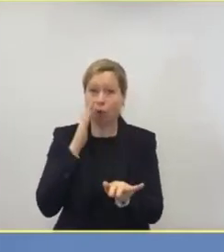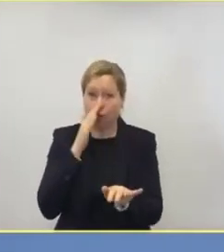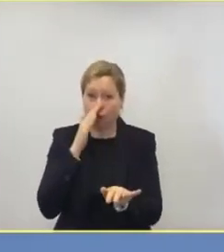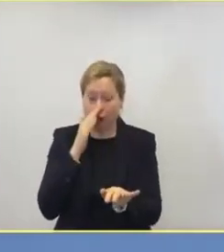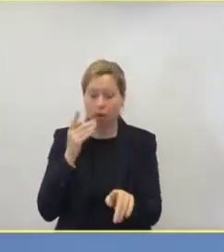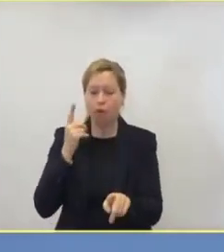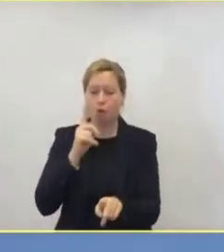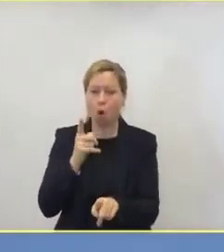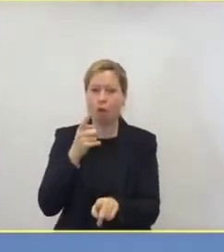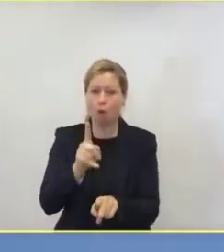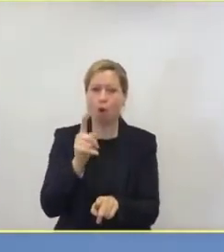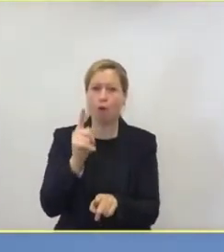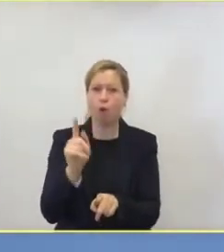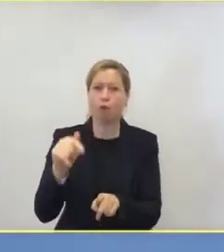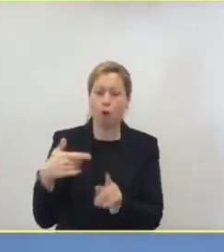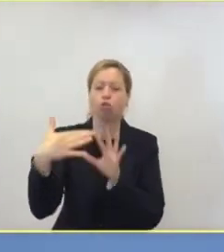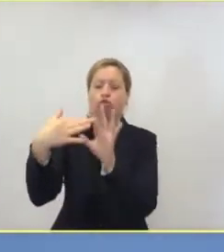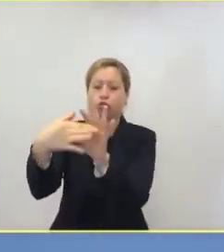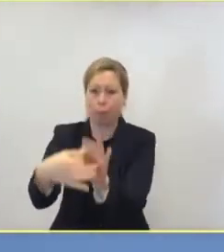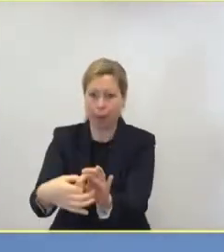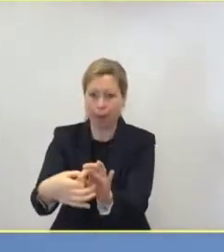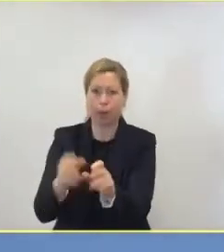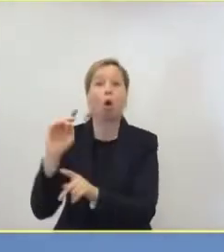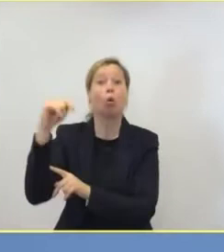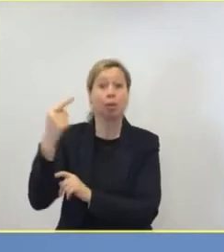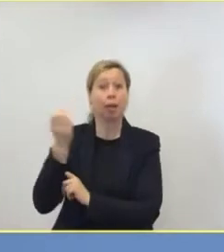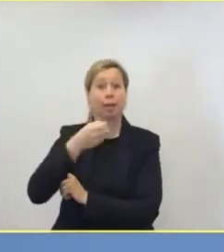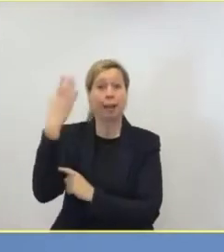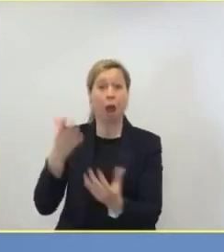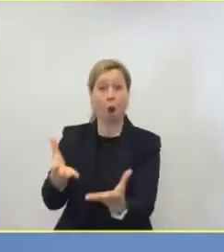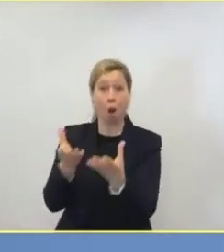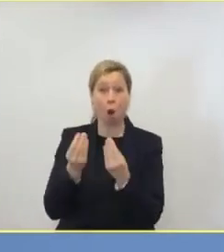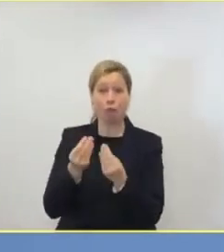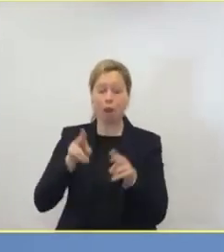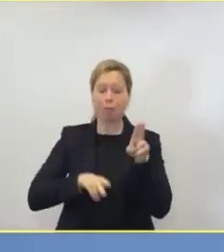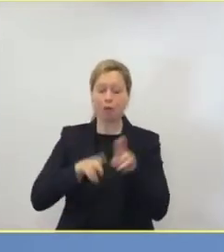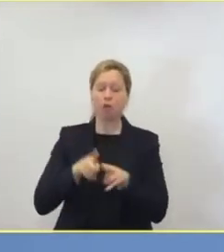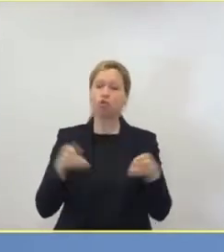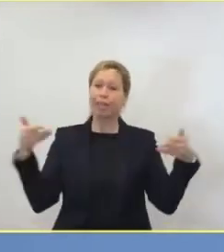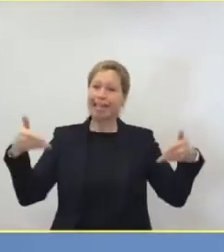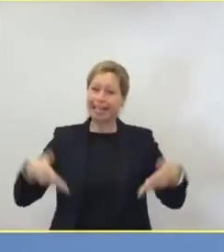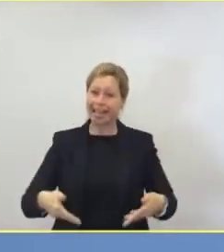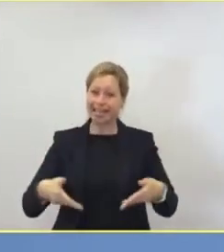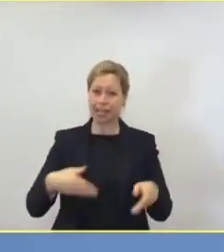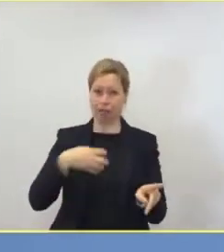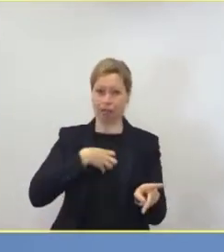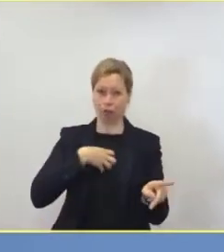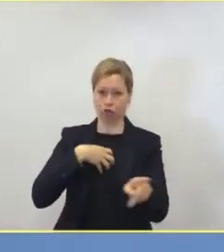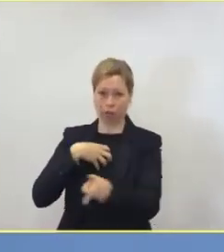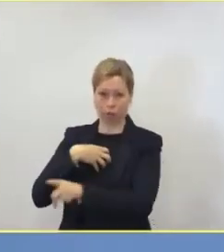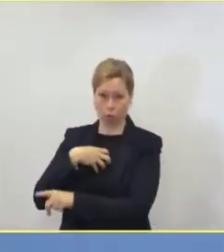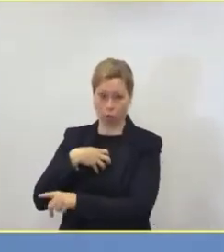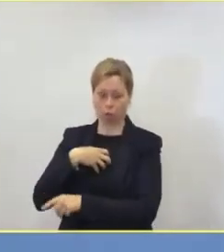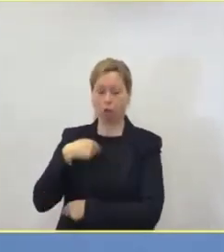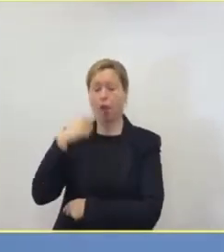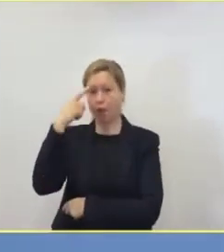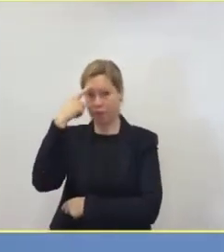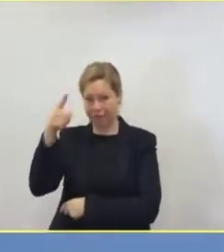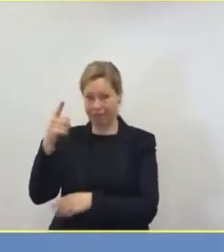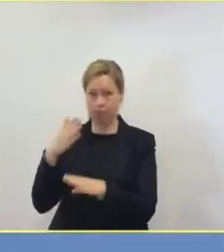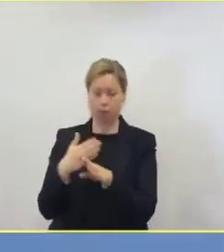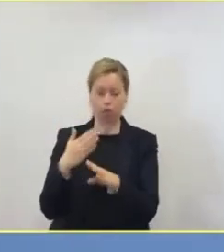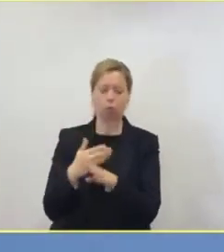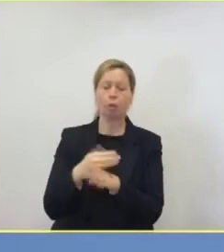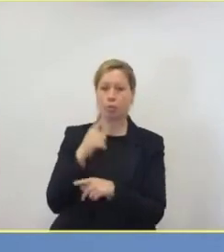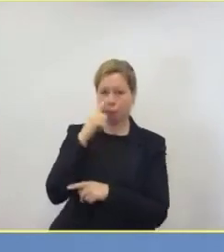Verzögerung betrifft auch dann die Aufnahmen auf die Intensivstationen. Wir wissen aus den Daten des RKI, dass die Patienten erst zehn Tage nach